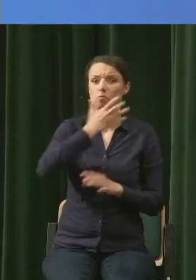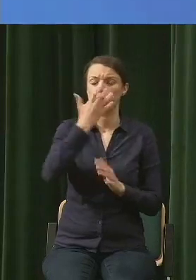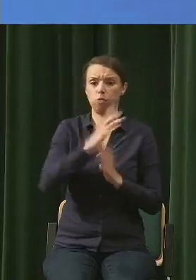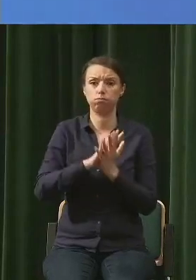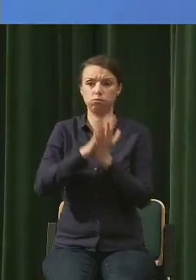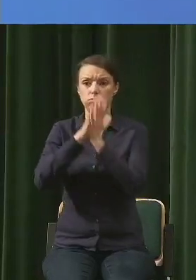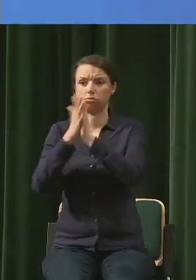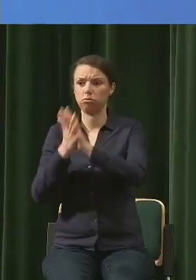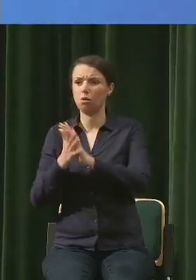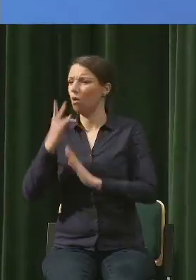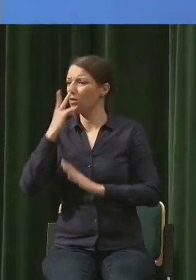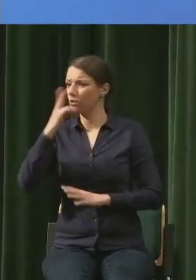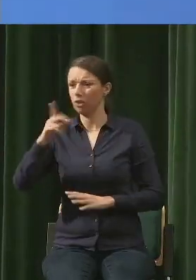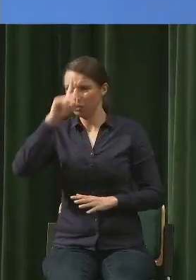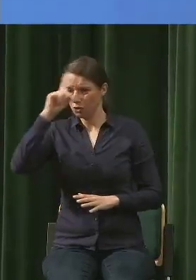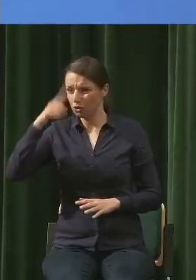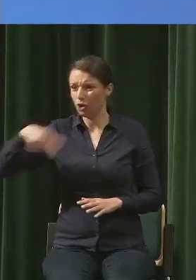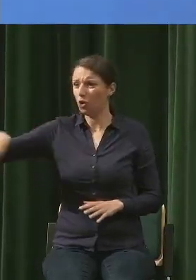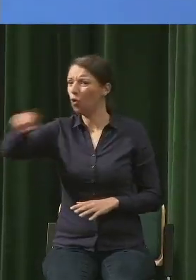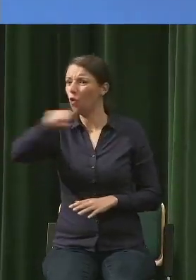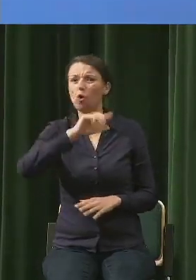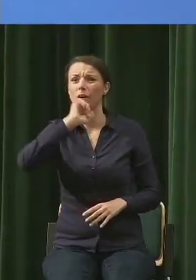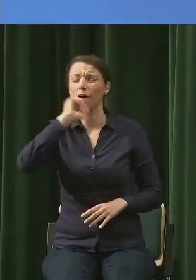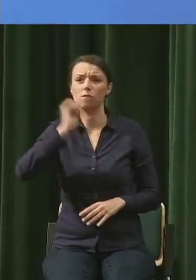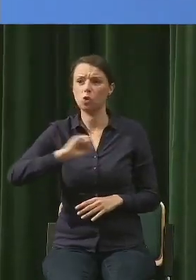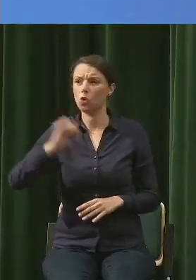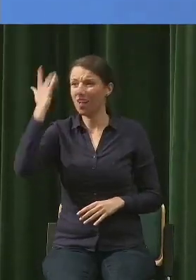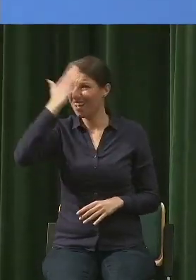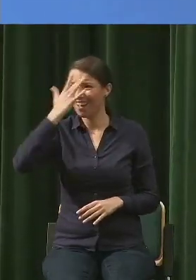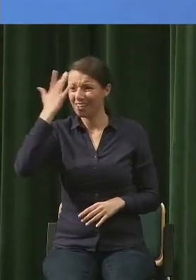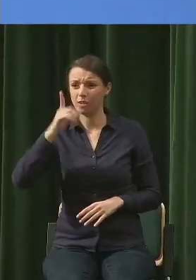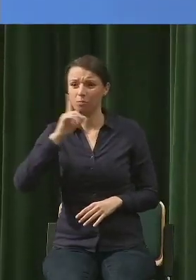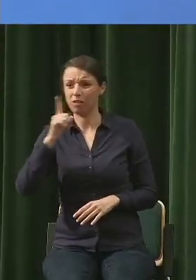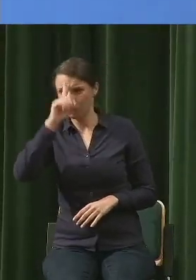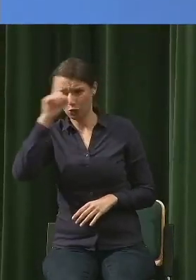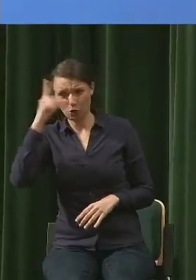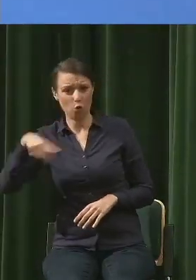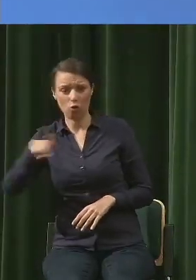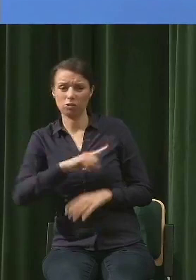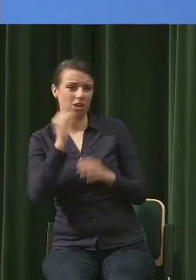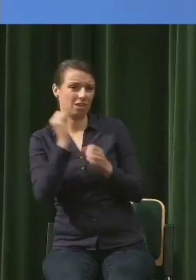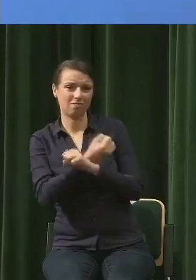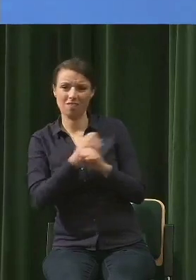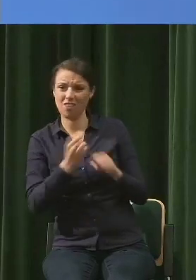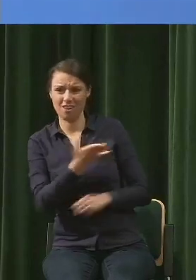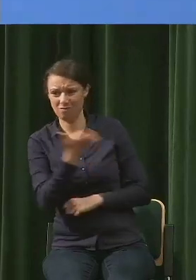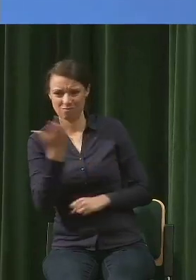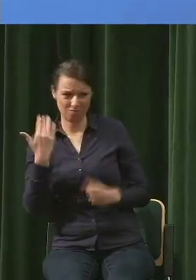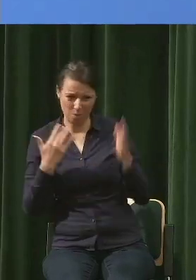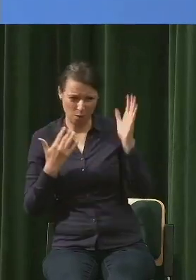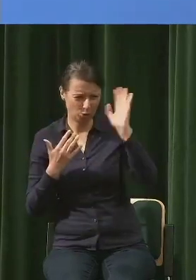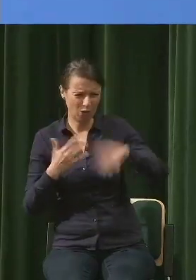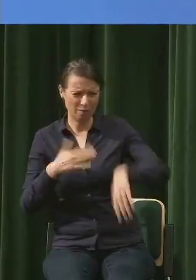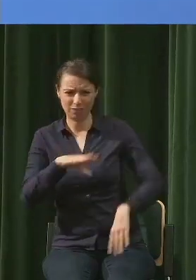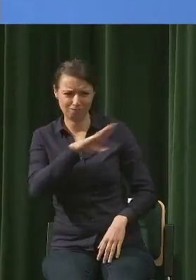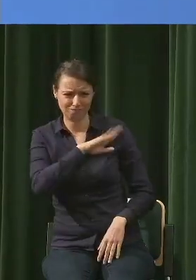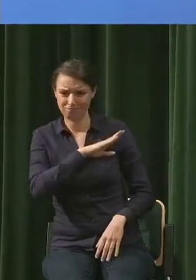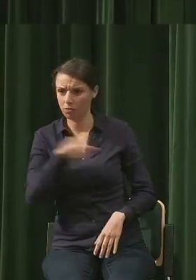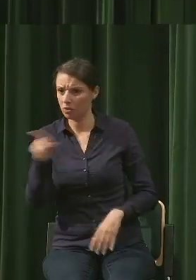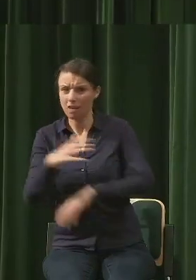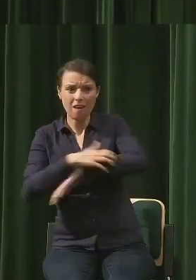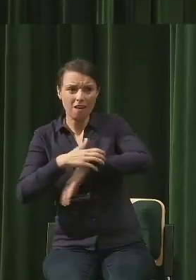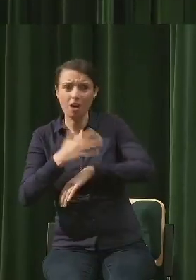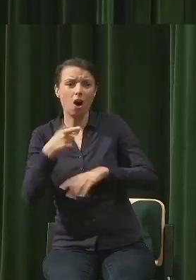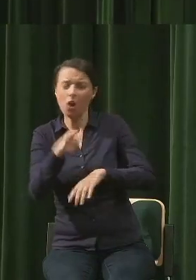jakby w wyobraźni ludzi. Znaczy, że oni wcale tak naprawdę nie wierzą w to, że świat umiera i że jest bardzo źle.